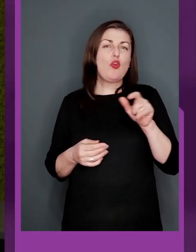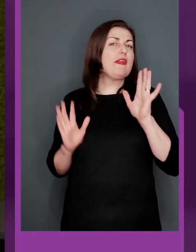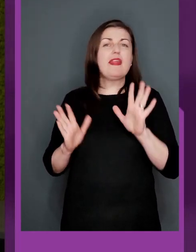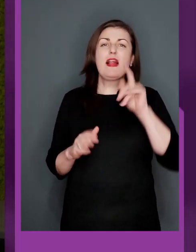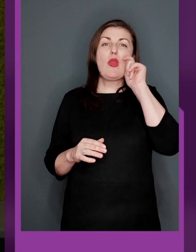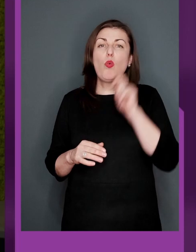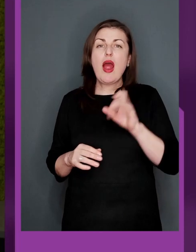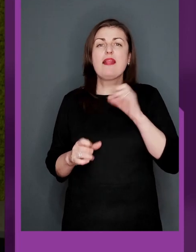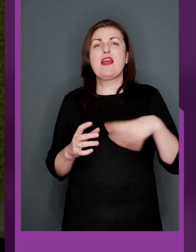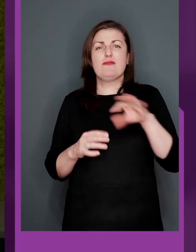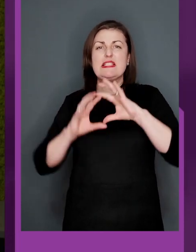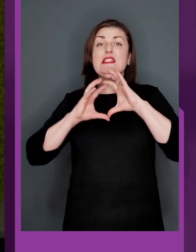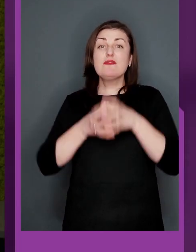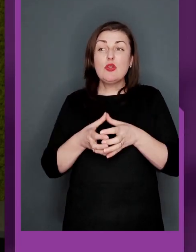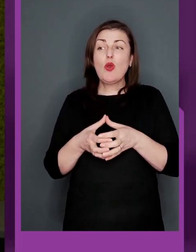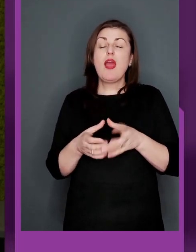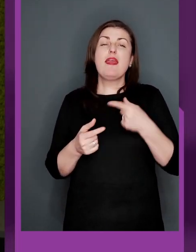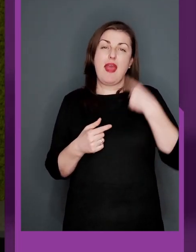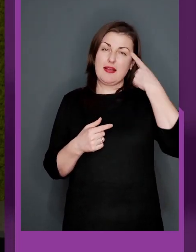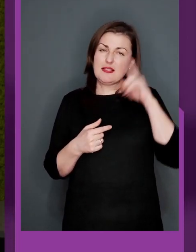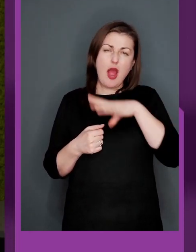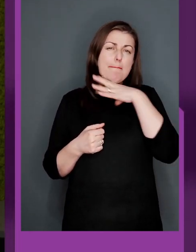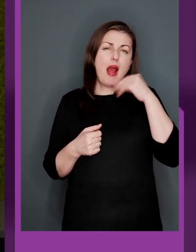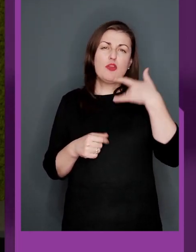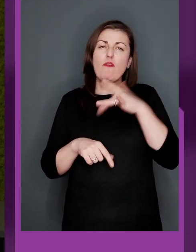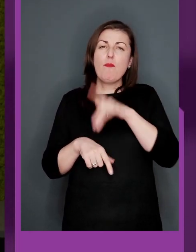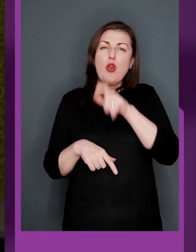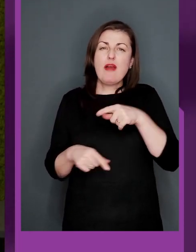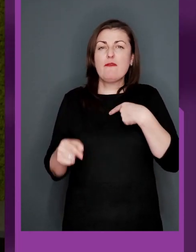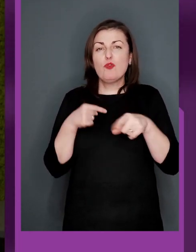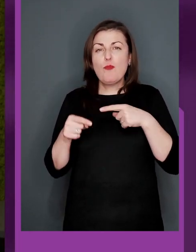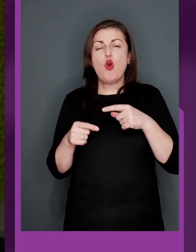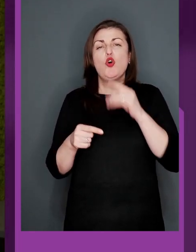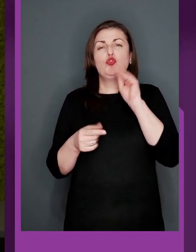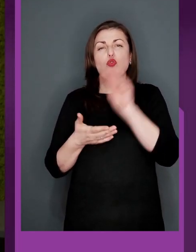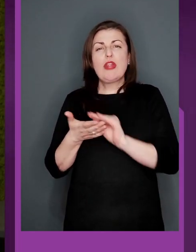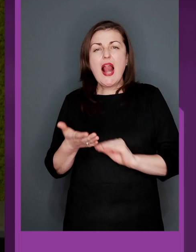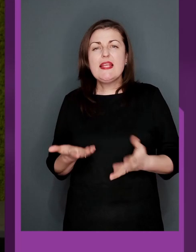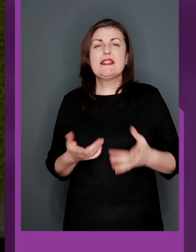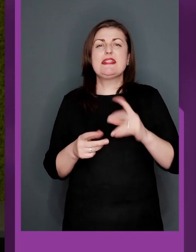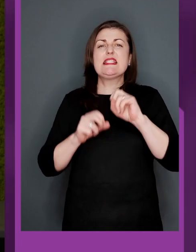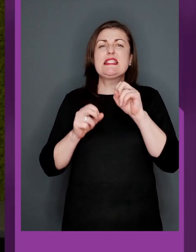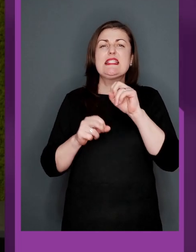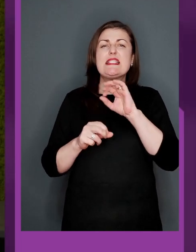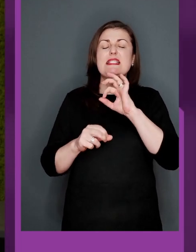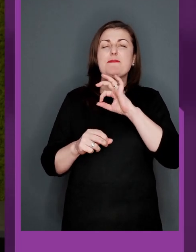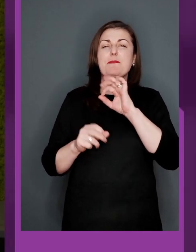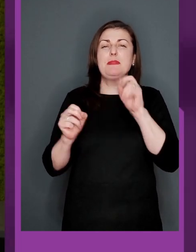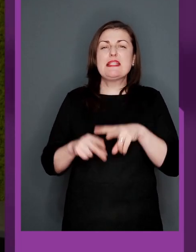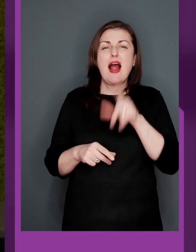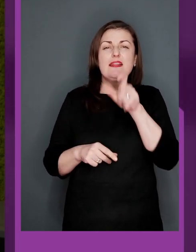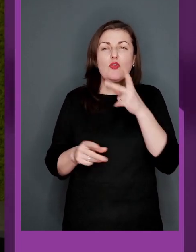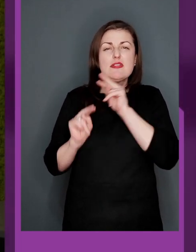і жінок, і не тільки України, але й світу. І я знаю багатьох болівальників футболу, журналістів, спеціалістів, які слідкують,